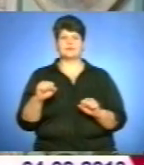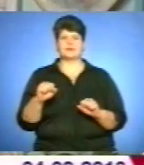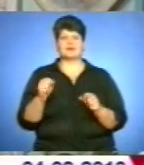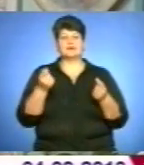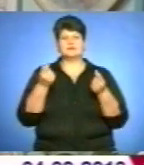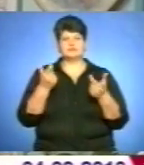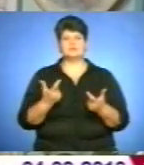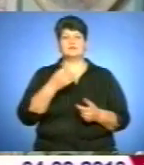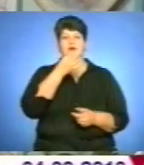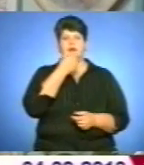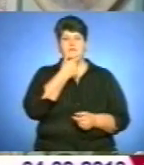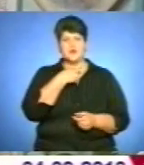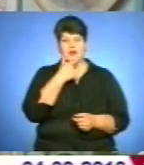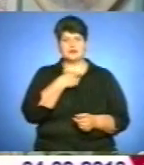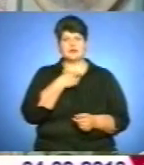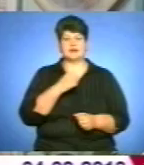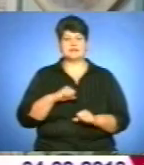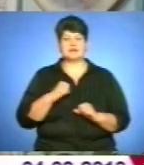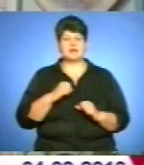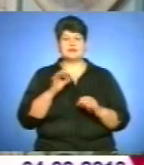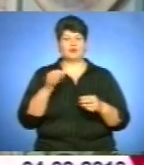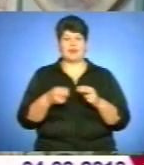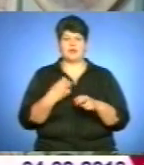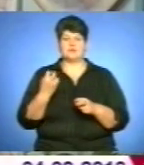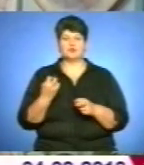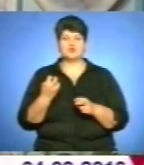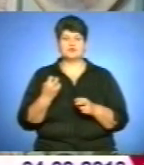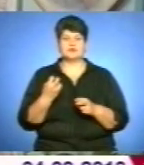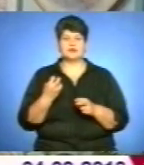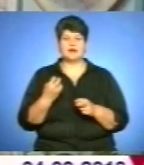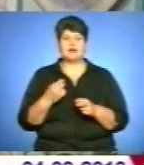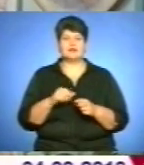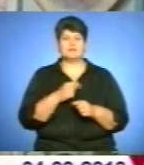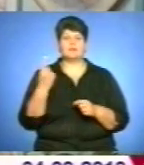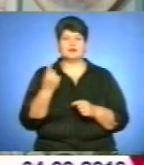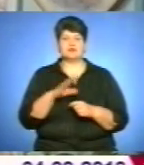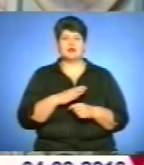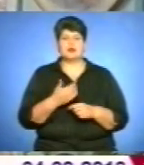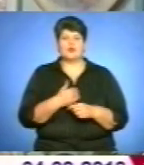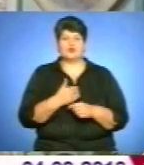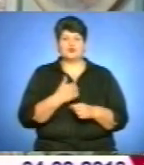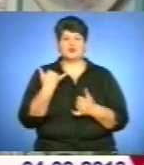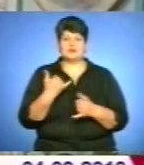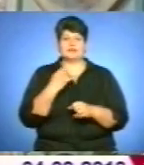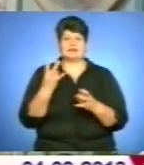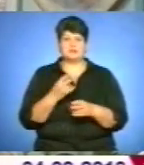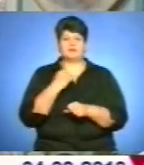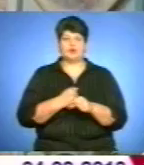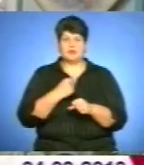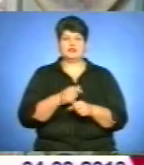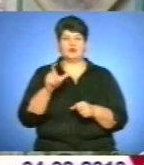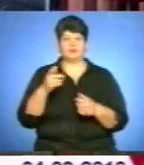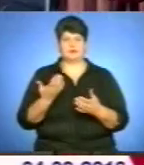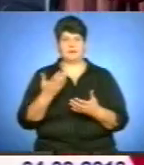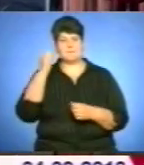елементи порядності, які я стараюсь ніколи не порушувати. Але насамперед, я думаю, сьогодні треба відробляти людям, які пам